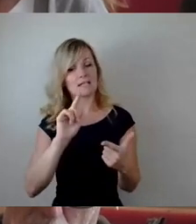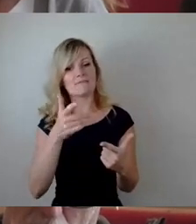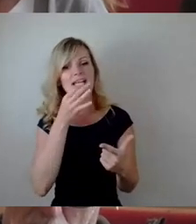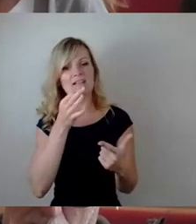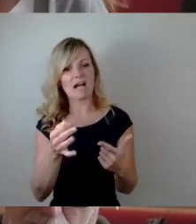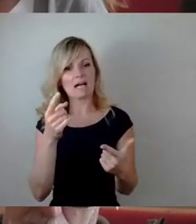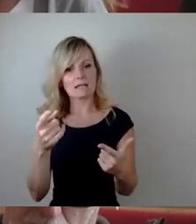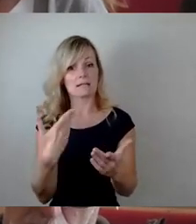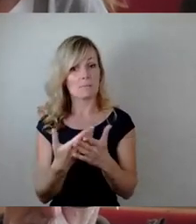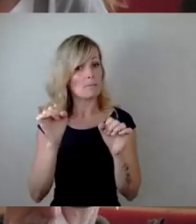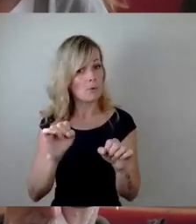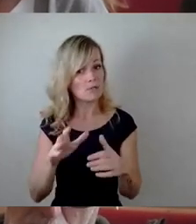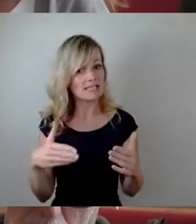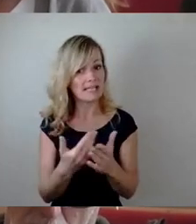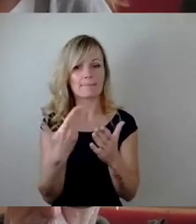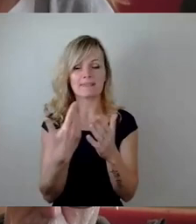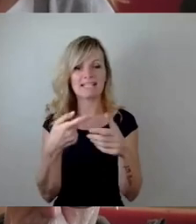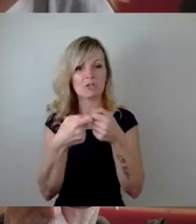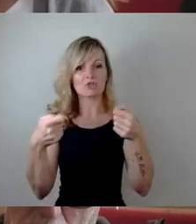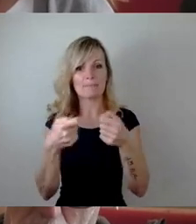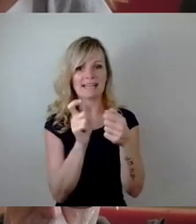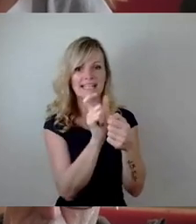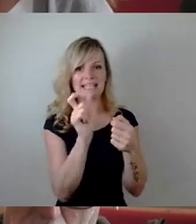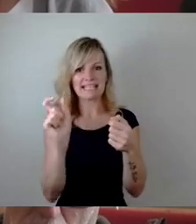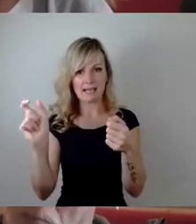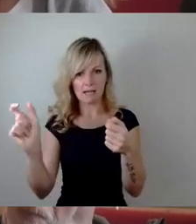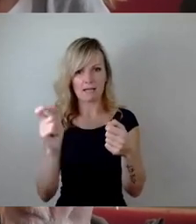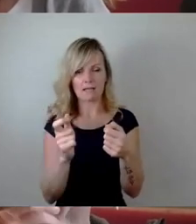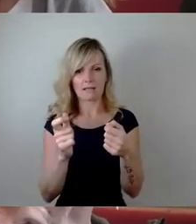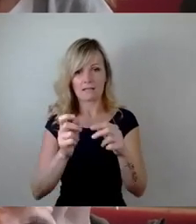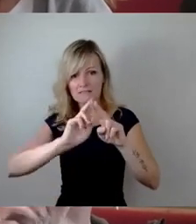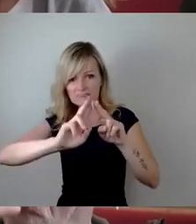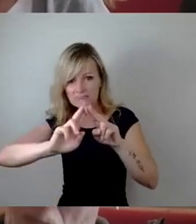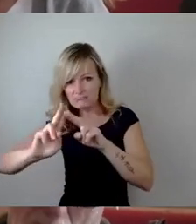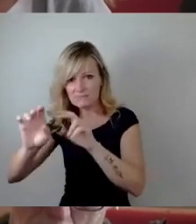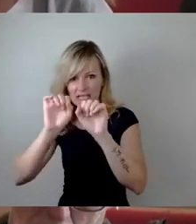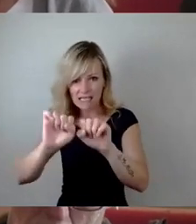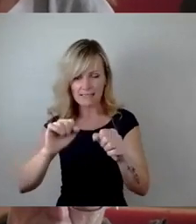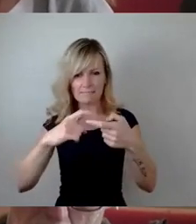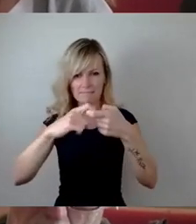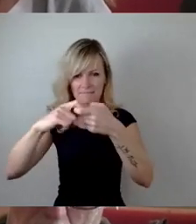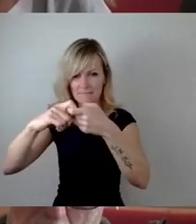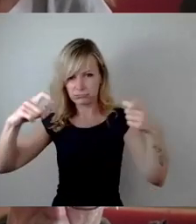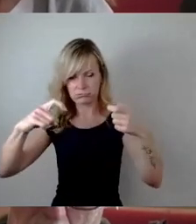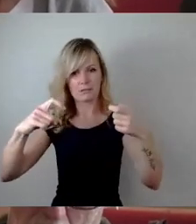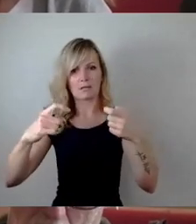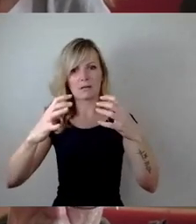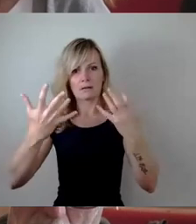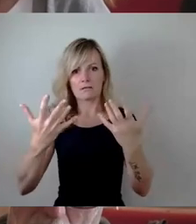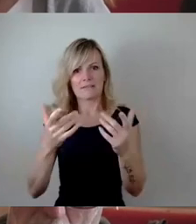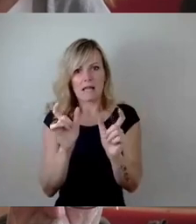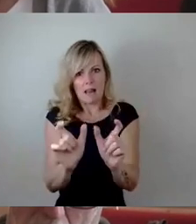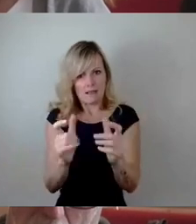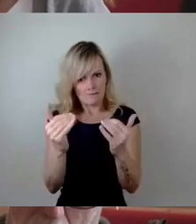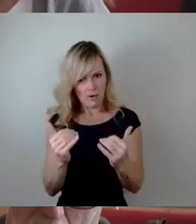diese Spannglieder zu warten? Also das Reißen dieser Brückenteile, dieser tragenden Teile zu verhindern? Dritte